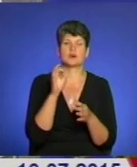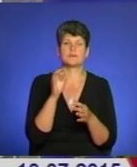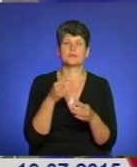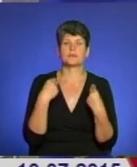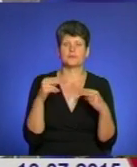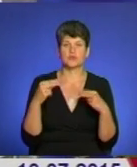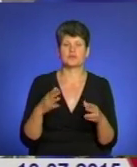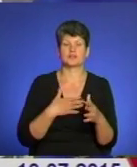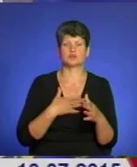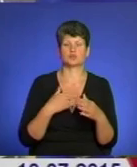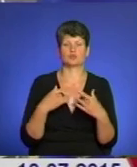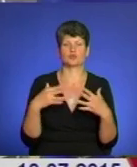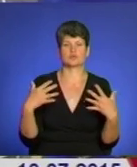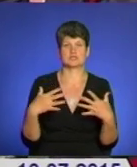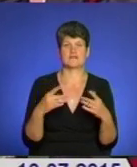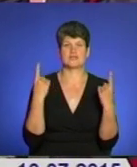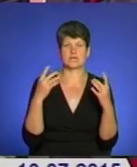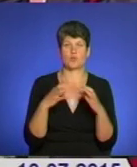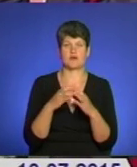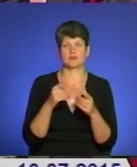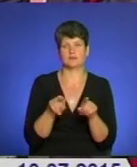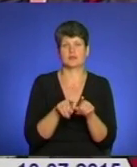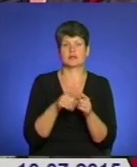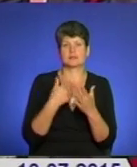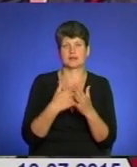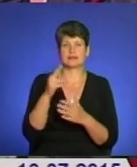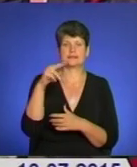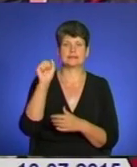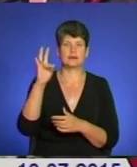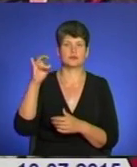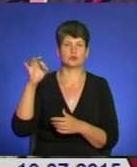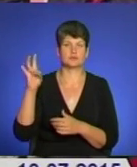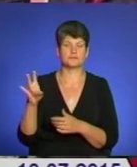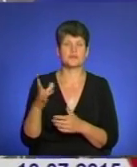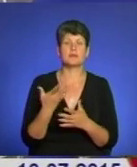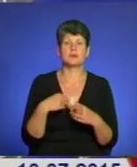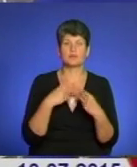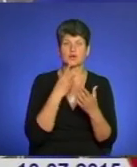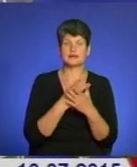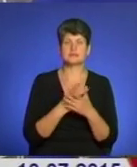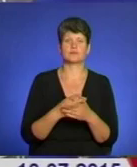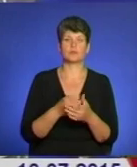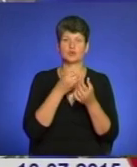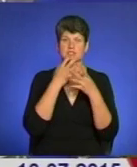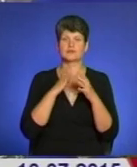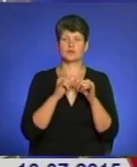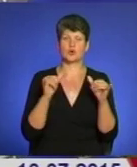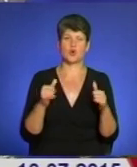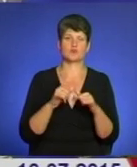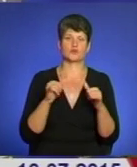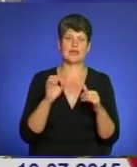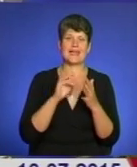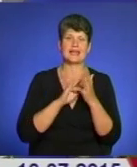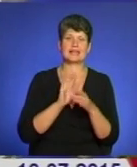на такі великі компанії, як Данон. Тернопільська область демонструє позитивну тенденцію розвитку експорту.